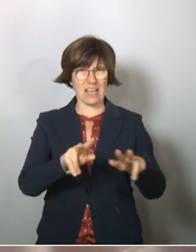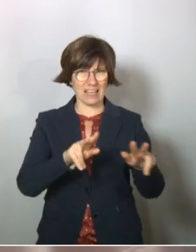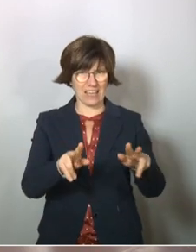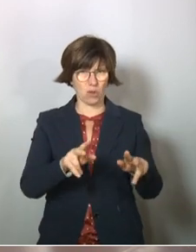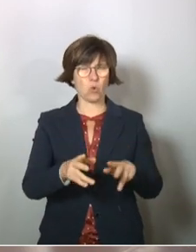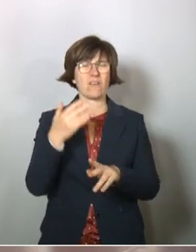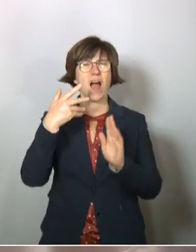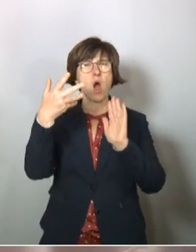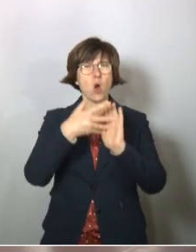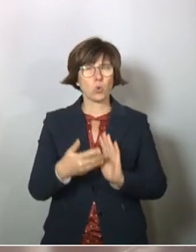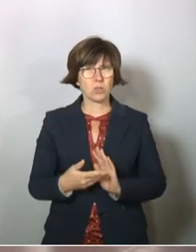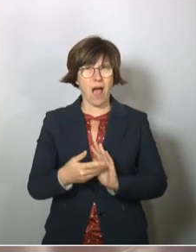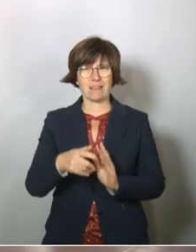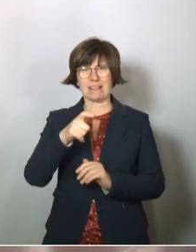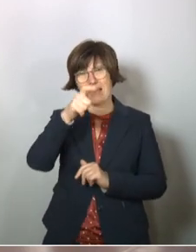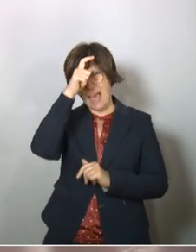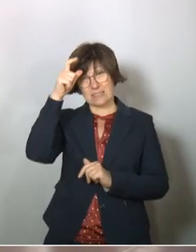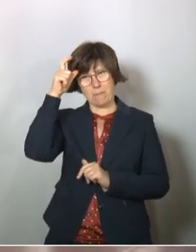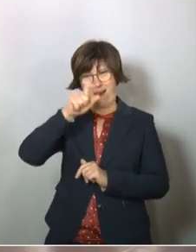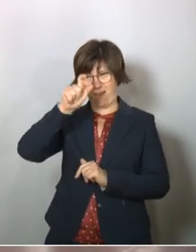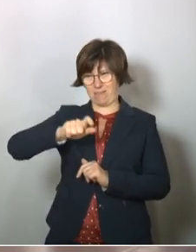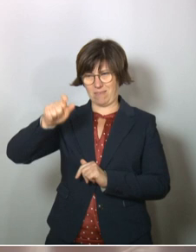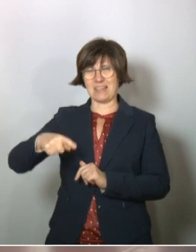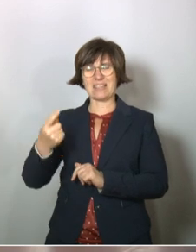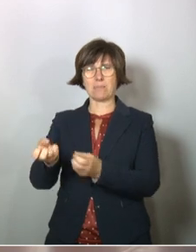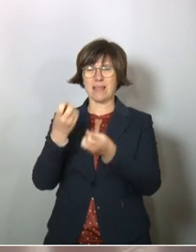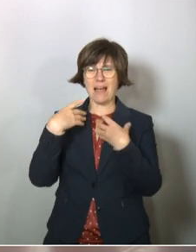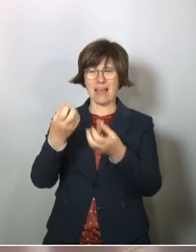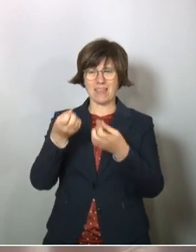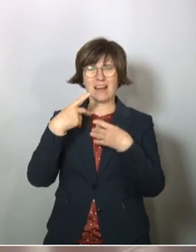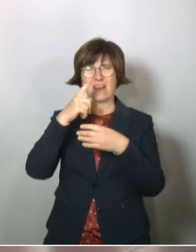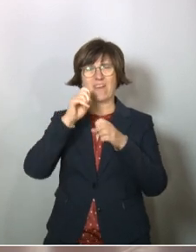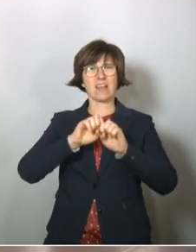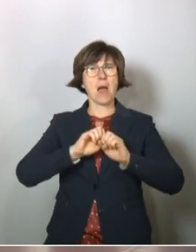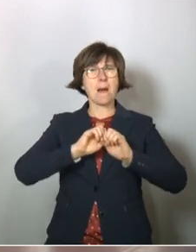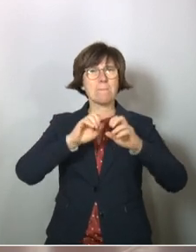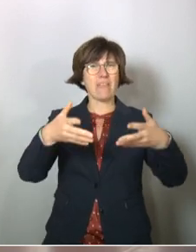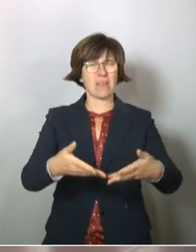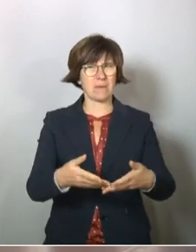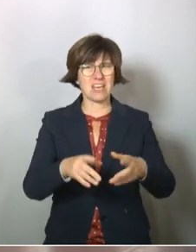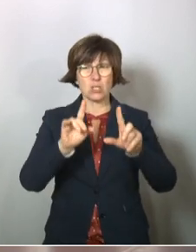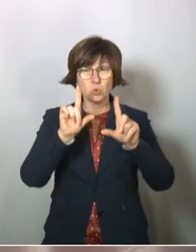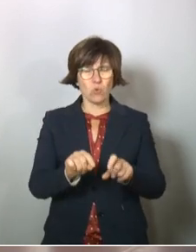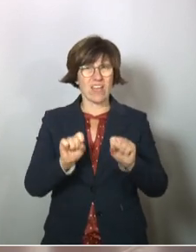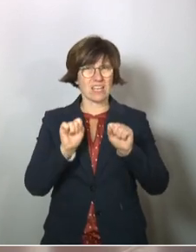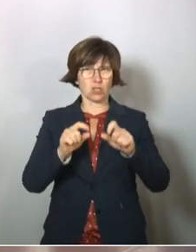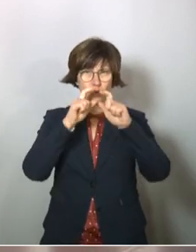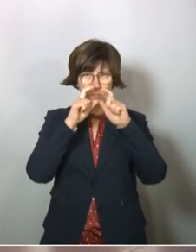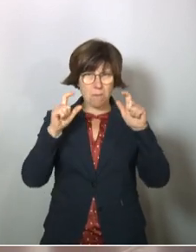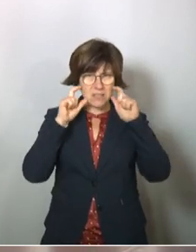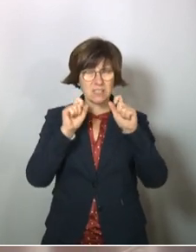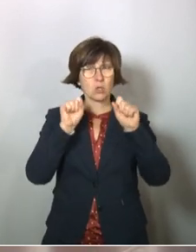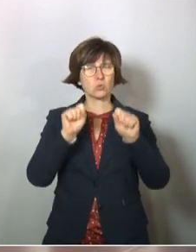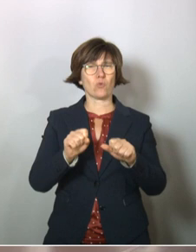ein Gutachten von Experten, die erklärten, wenn es zu einer Pandemie kommt, haben wir viel zu wenig Schutzmasken, viel zu